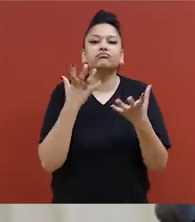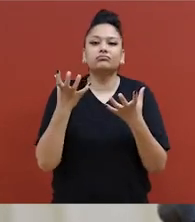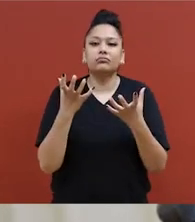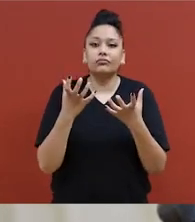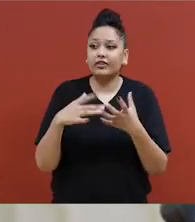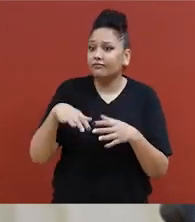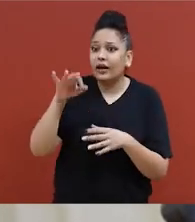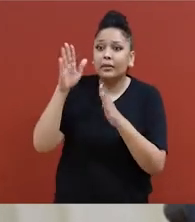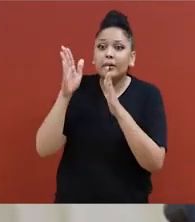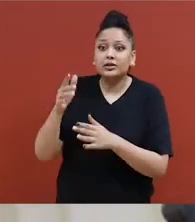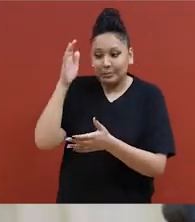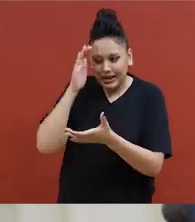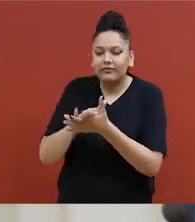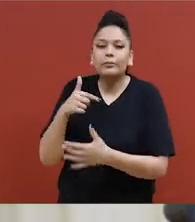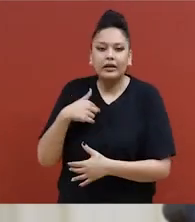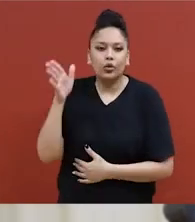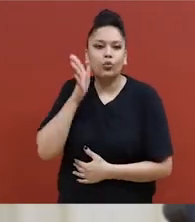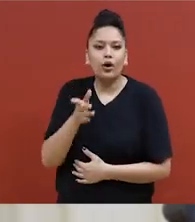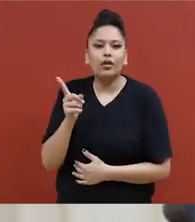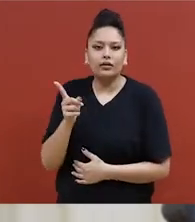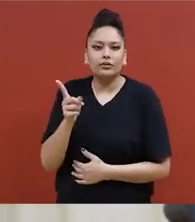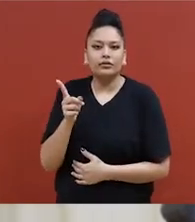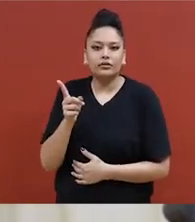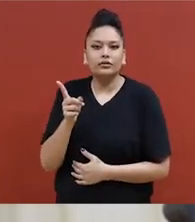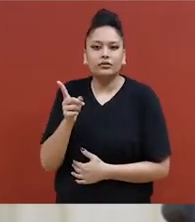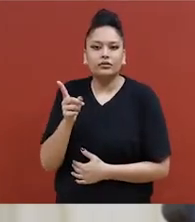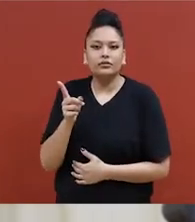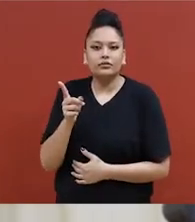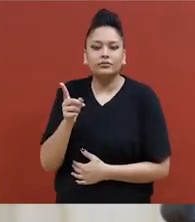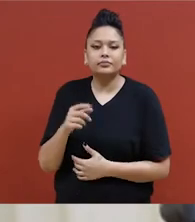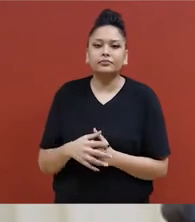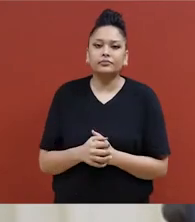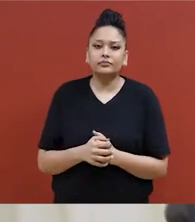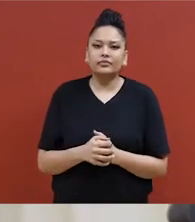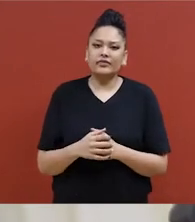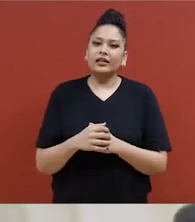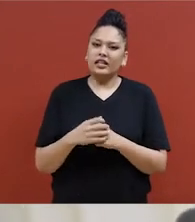voie intérieure et des gens qui nous croient et qui nous respectent.